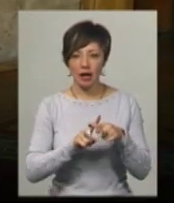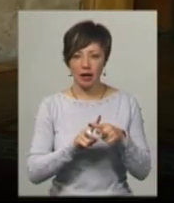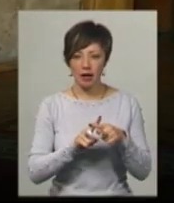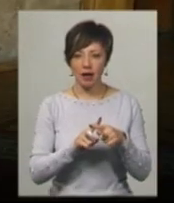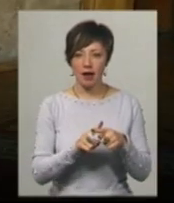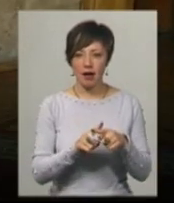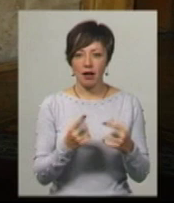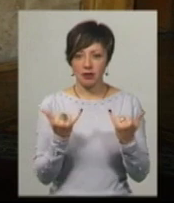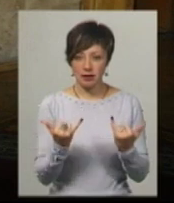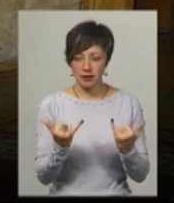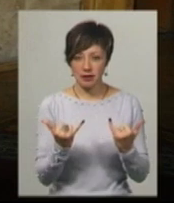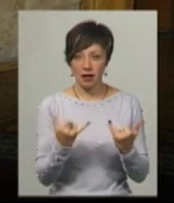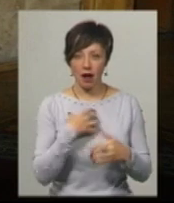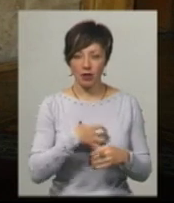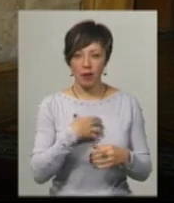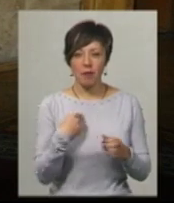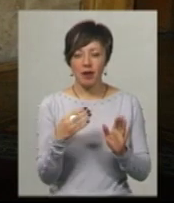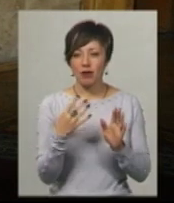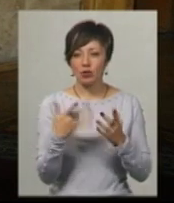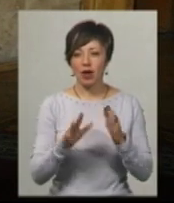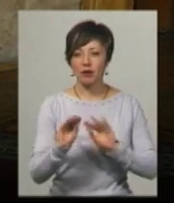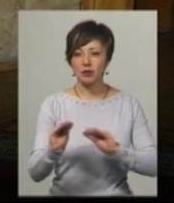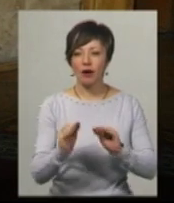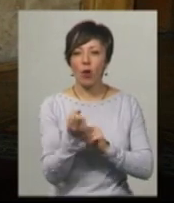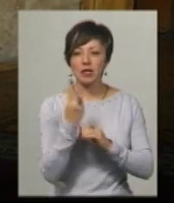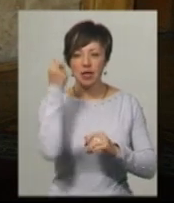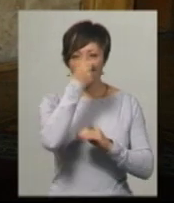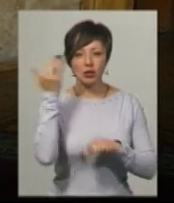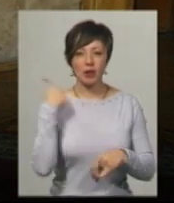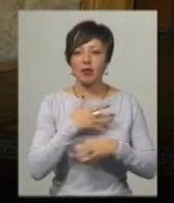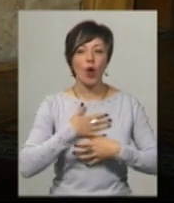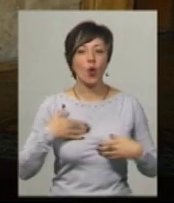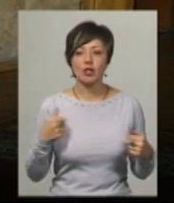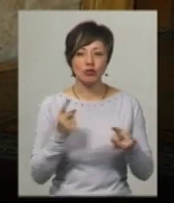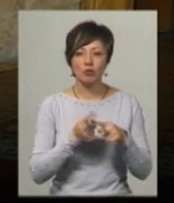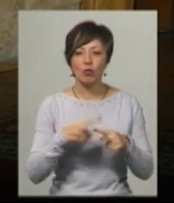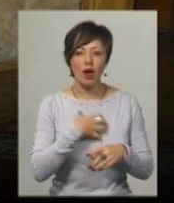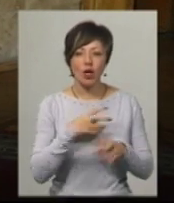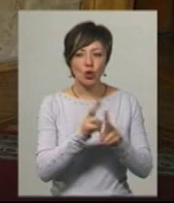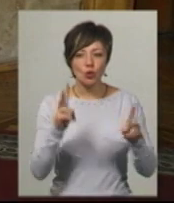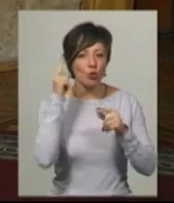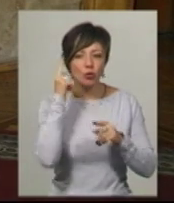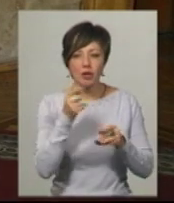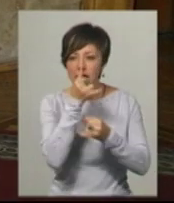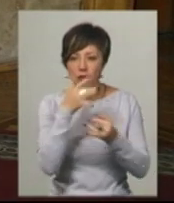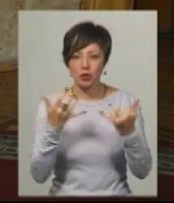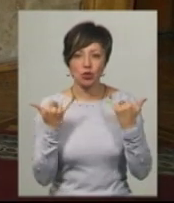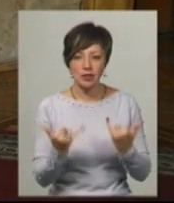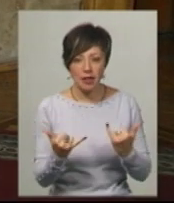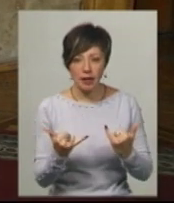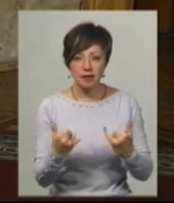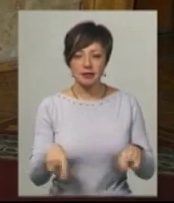вона актуальна зараз, а я кажу, ми її поставили 11 років тому, ми не хотіли, щоб вона була актуальна, ніхто подумати не міг, що зараз